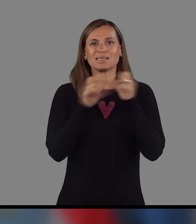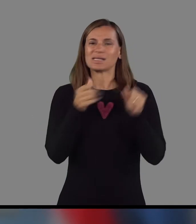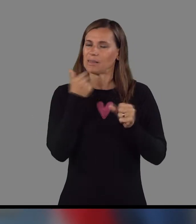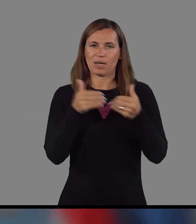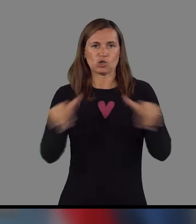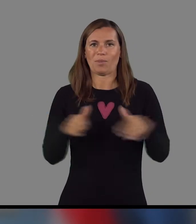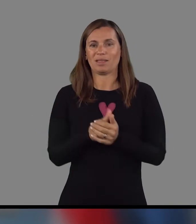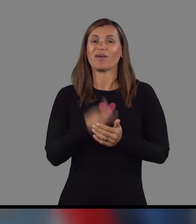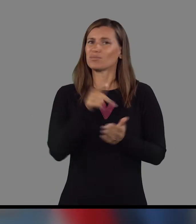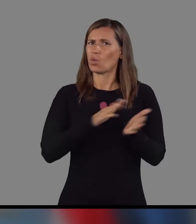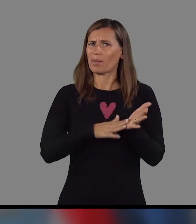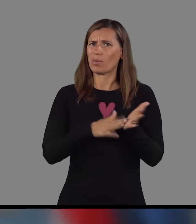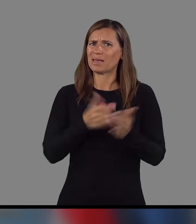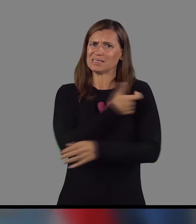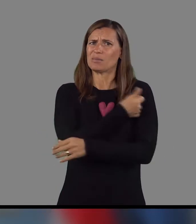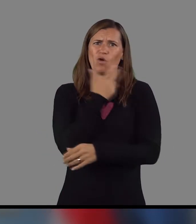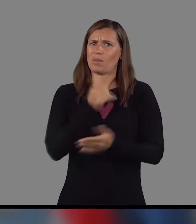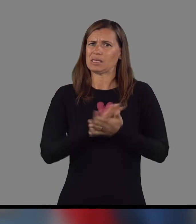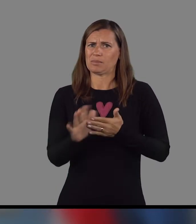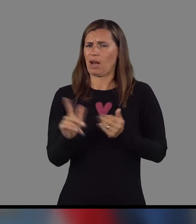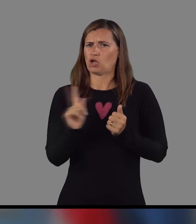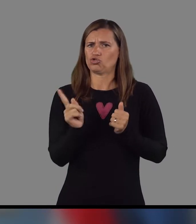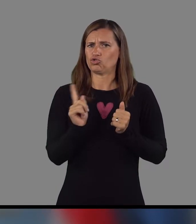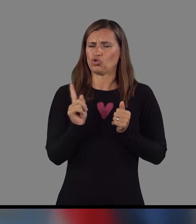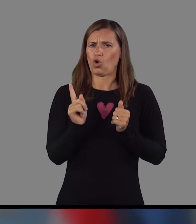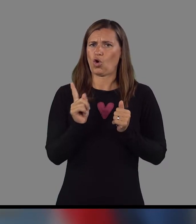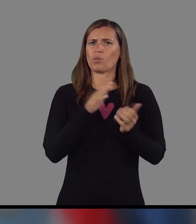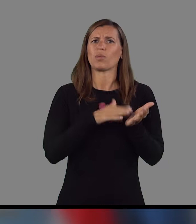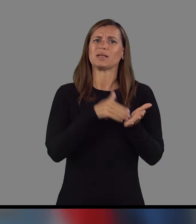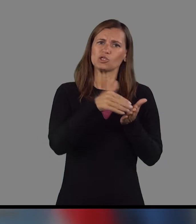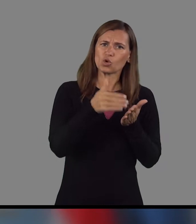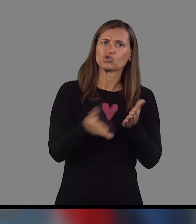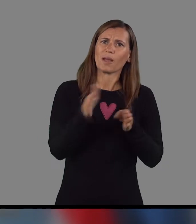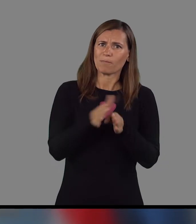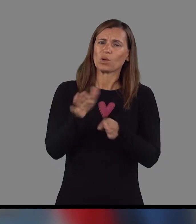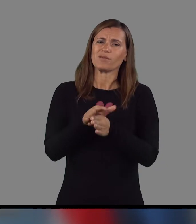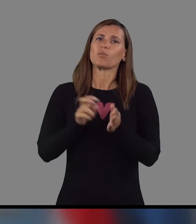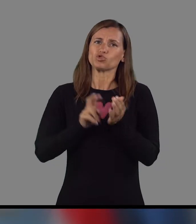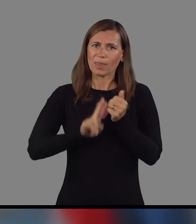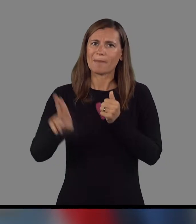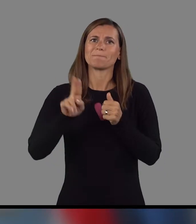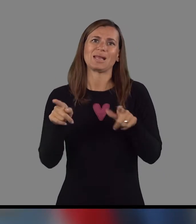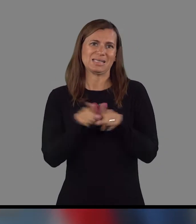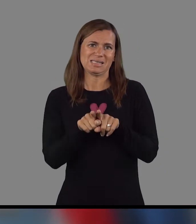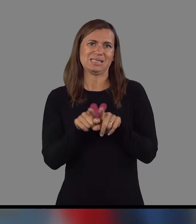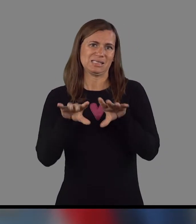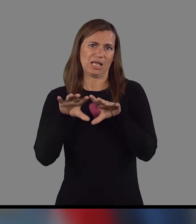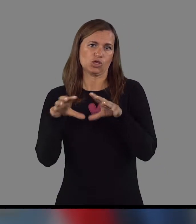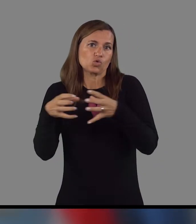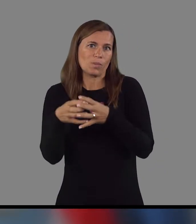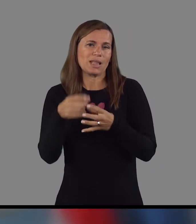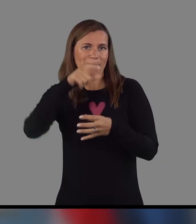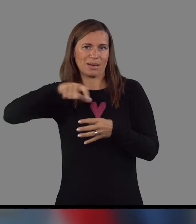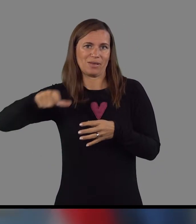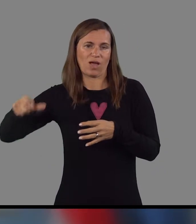pomeni, da je cepivo brezplačno, se pravi stroške pokreva, še naprej za iste skupine